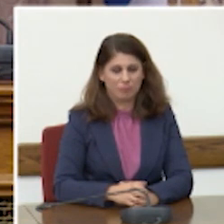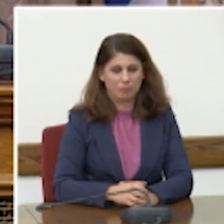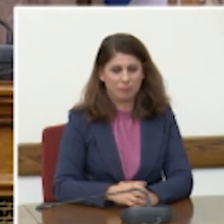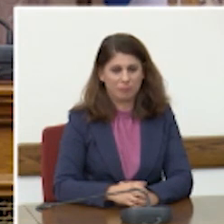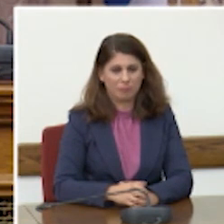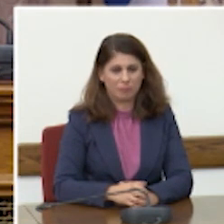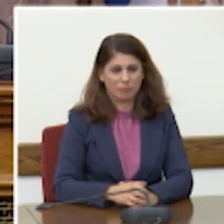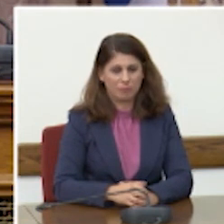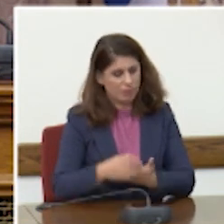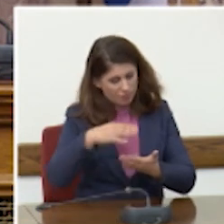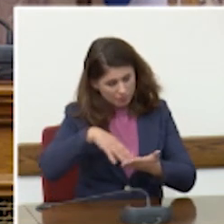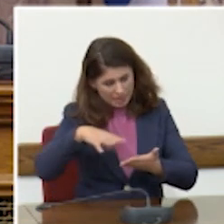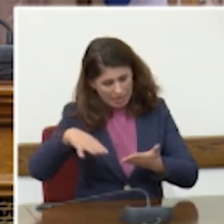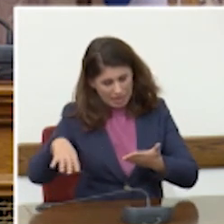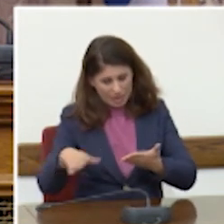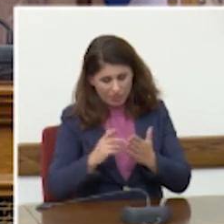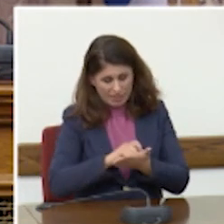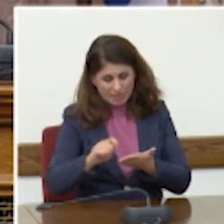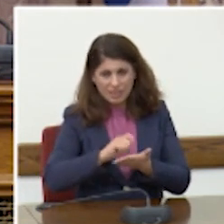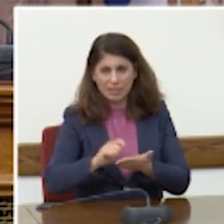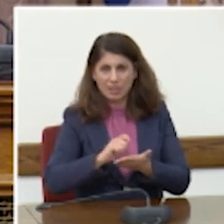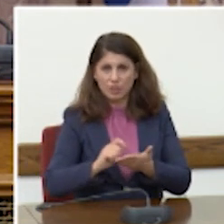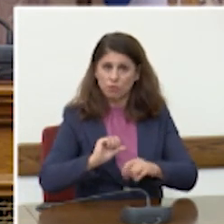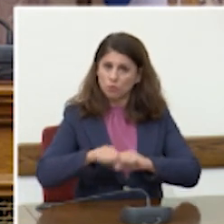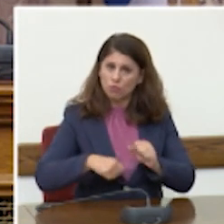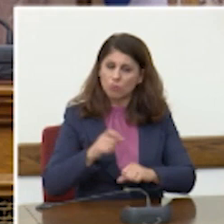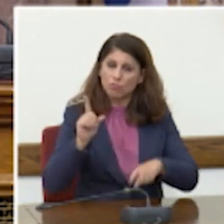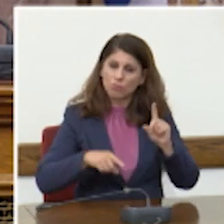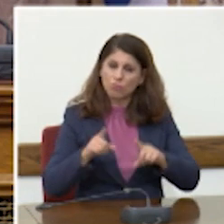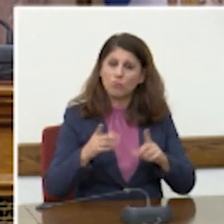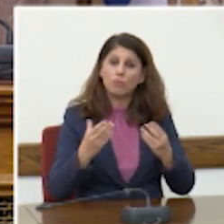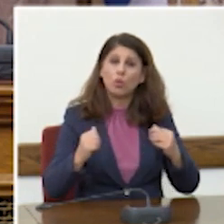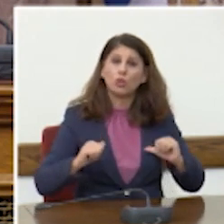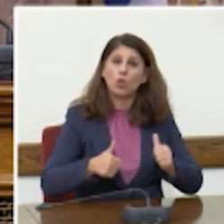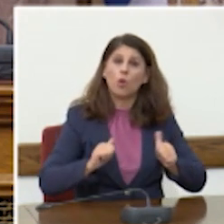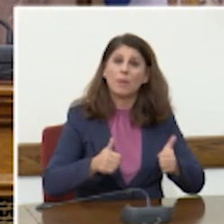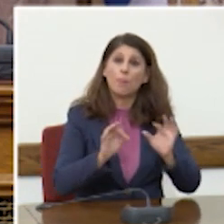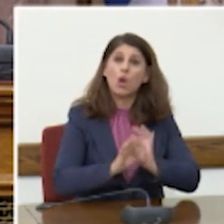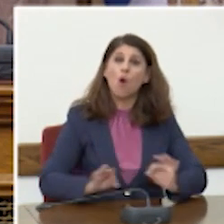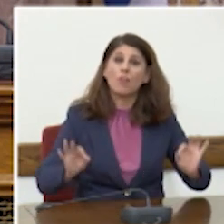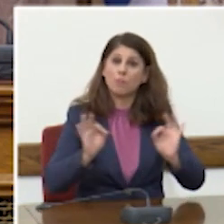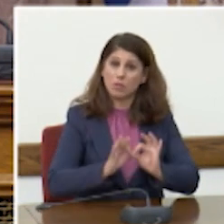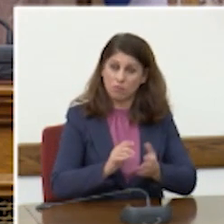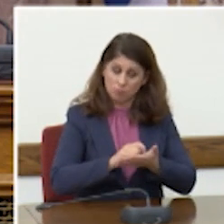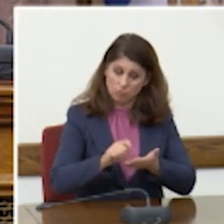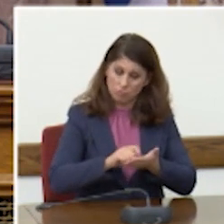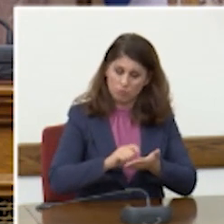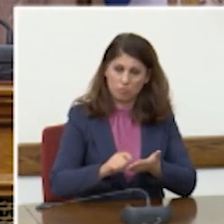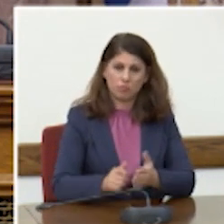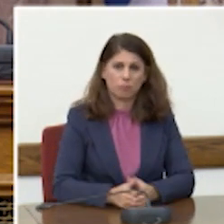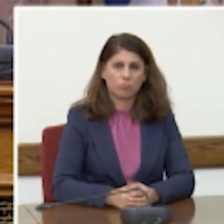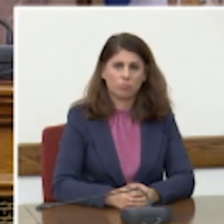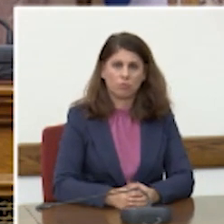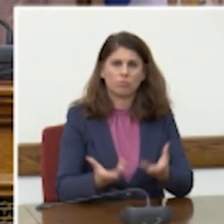μάλιστα, ο συγγραφέας έχει επιχειρήσει και ορισμένες πολύ τολμηρές προβλέψεις. Αρκετές από